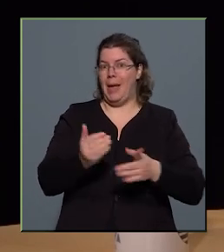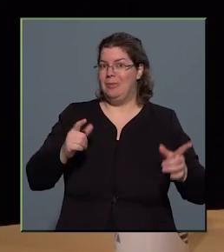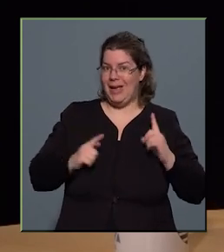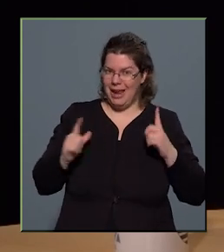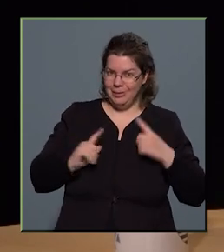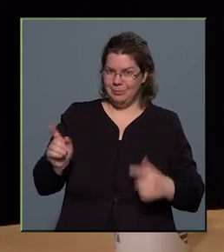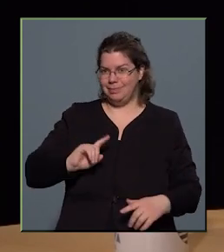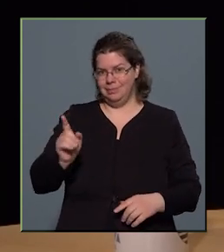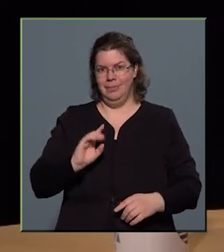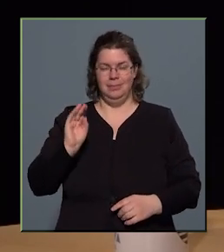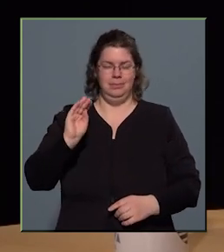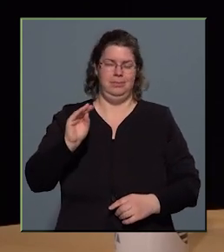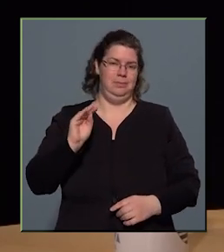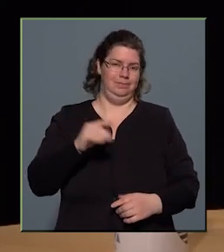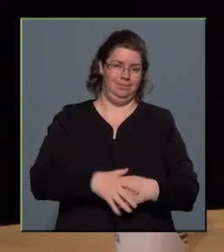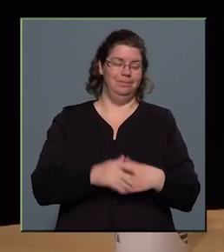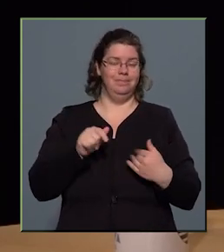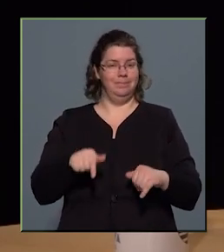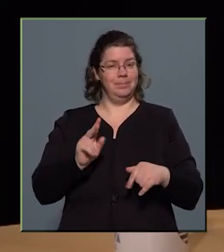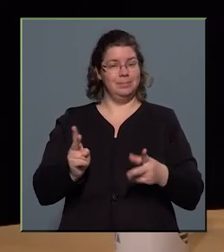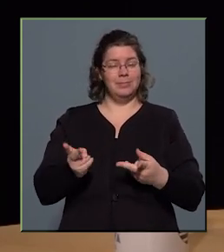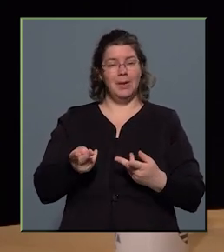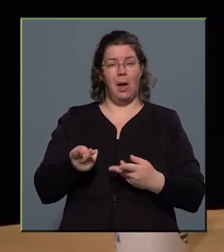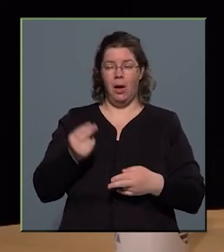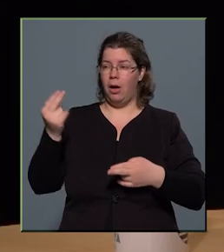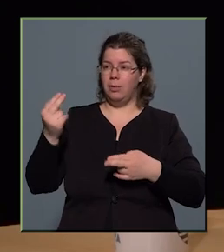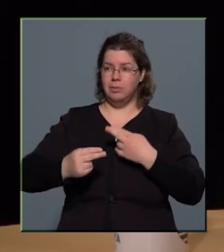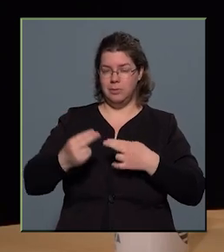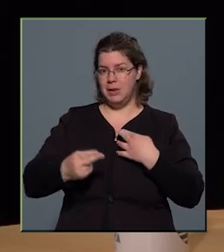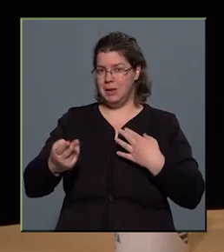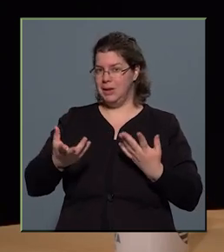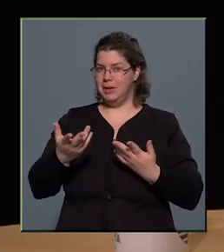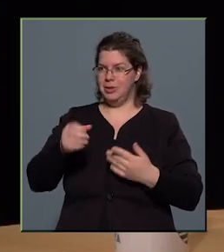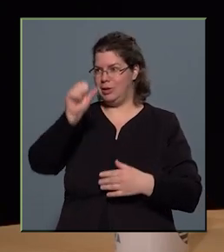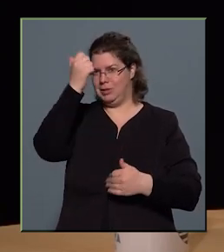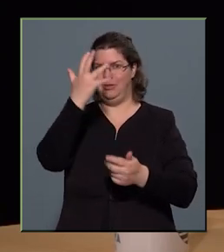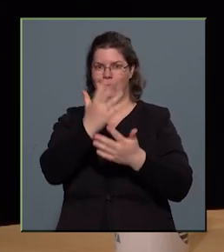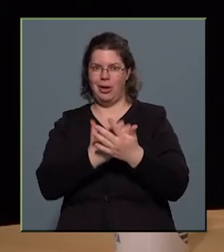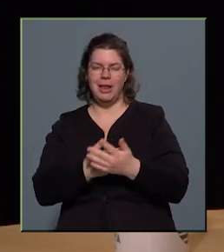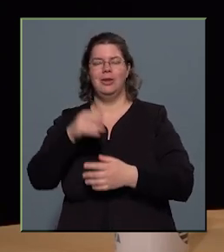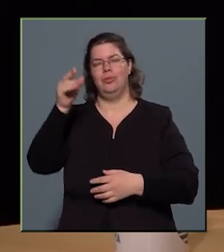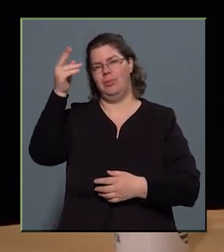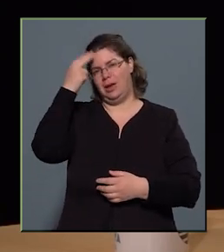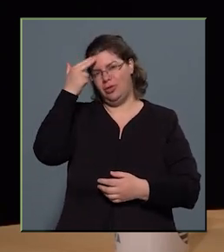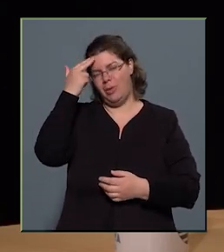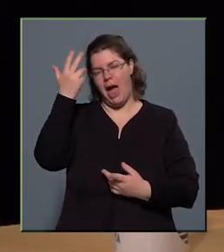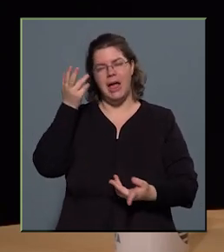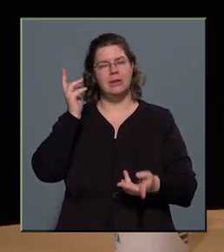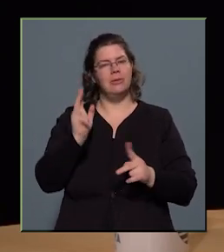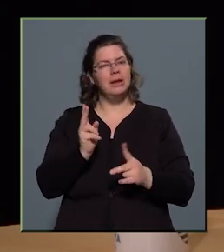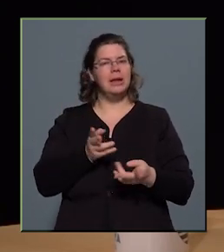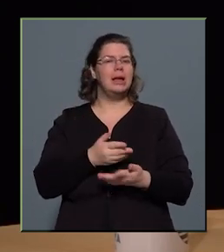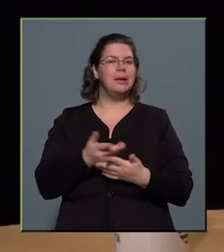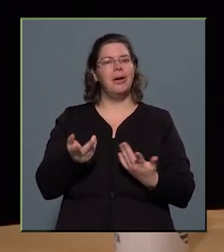hamarosan majd bejelentik a finalistáknak a név sarát, és megismerhetjük, hogy kik azok, akik hát